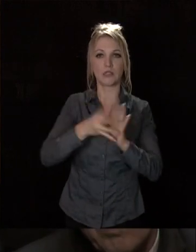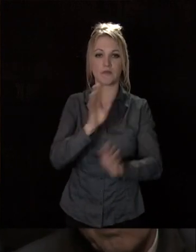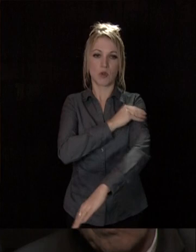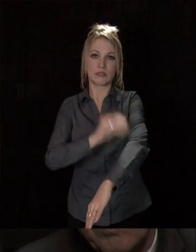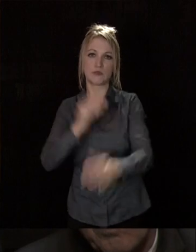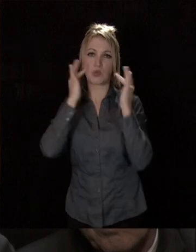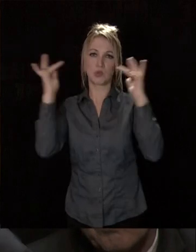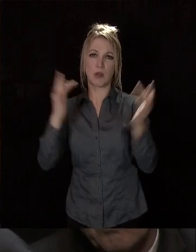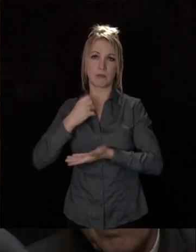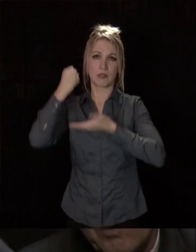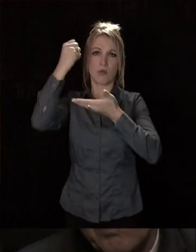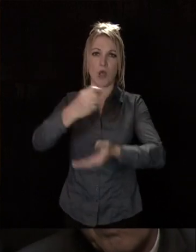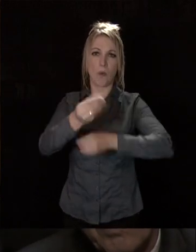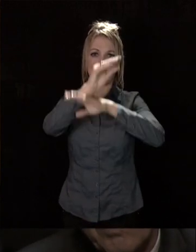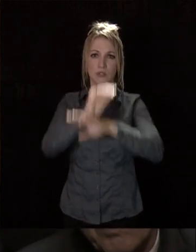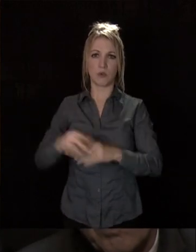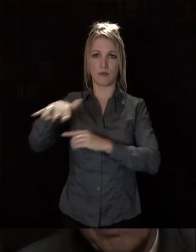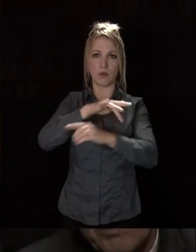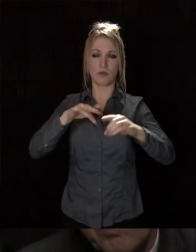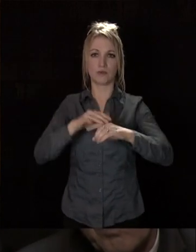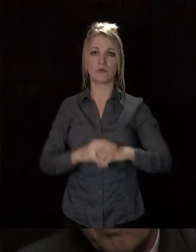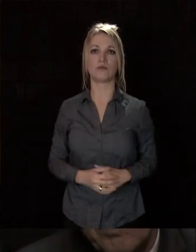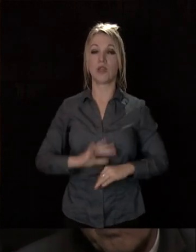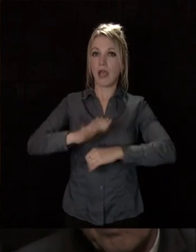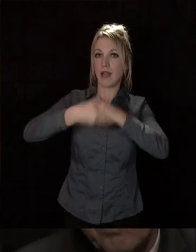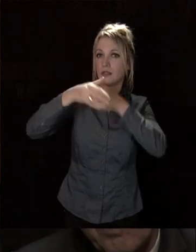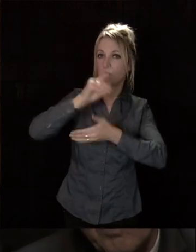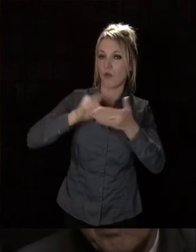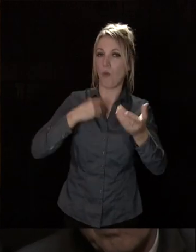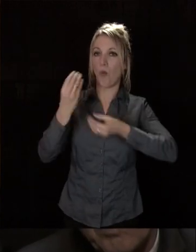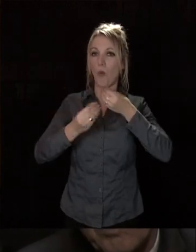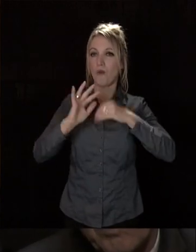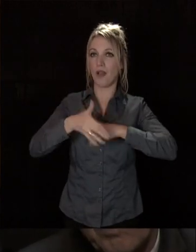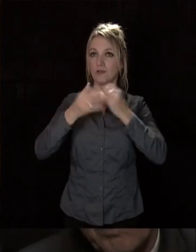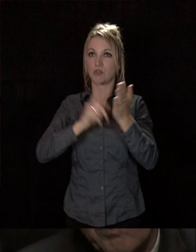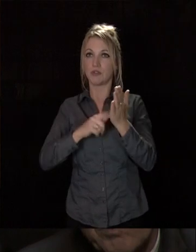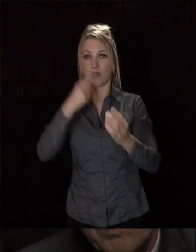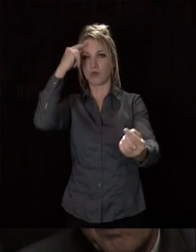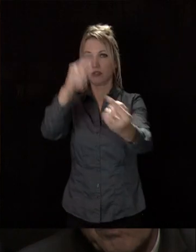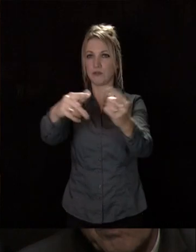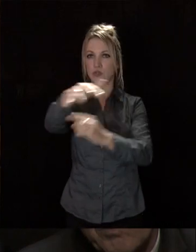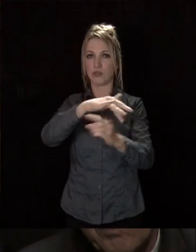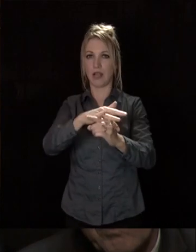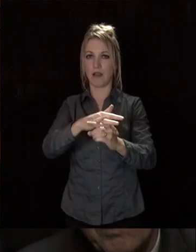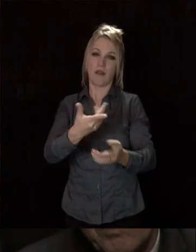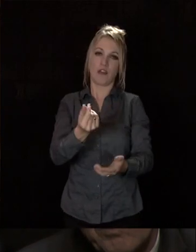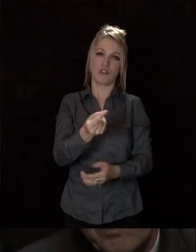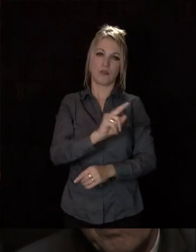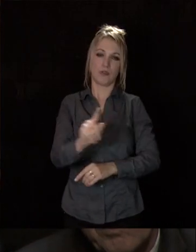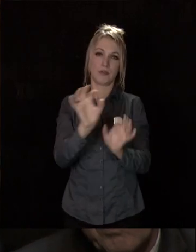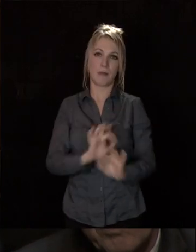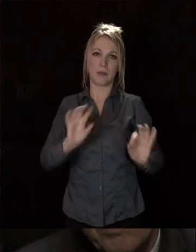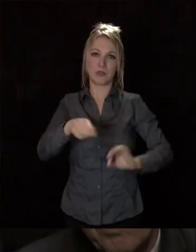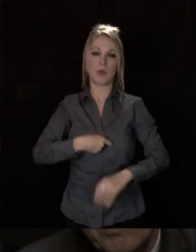culturels, patrimoniales, de protection de l'environnement, d'aide aux devoirs, et dont le but social est non lucratif. Il faut